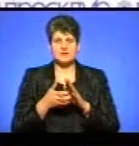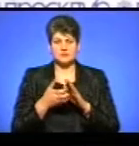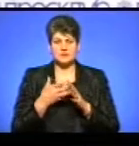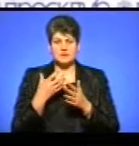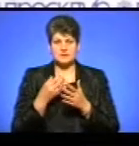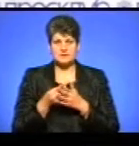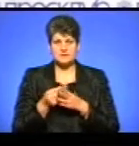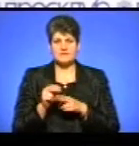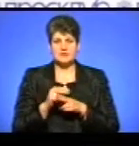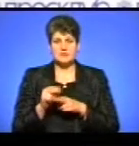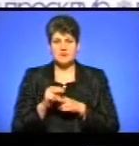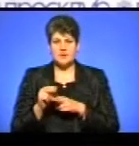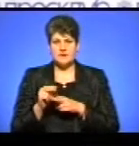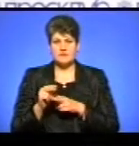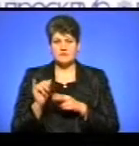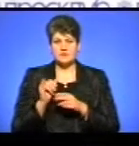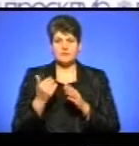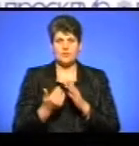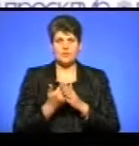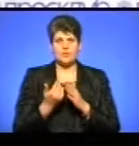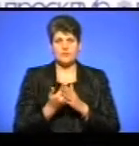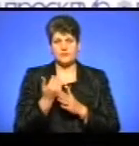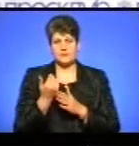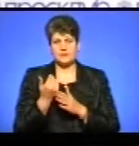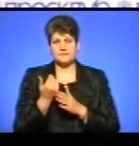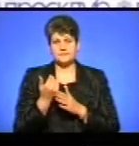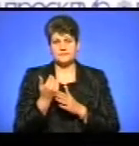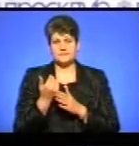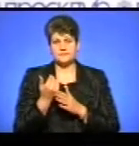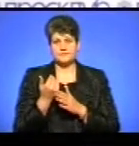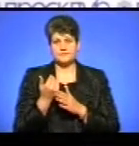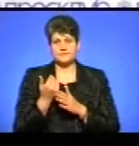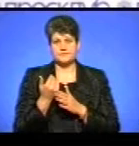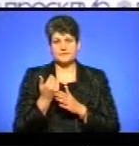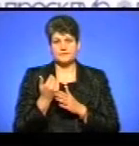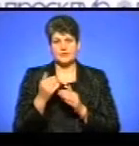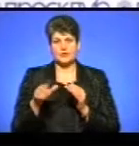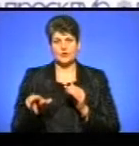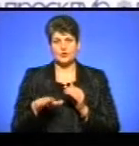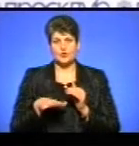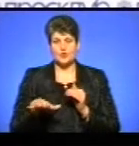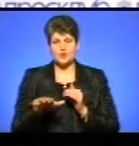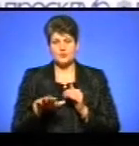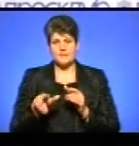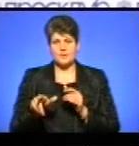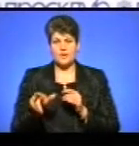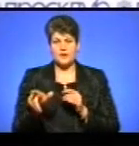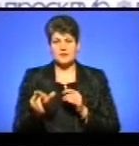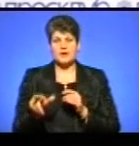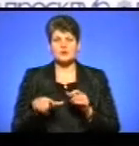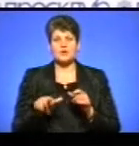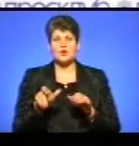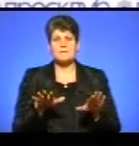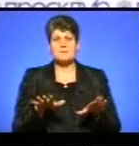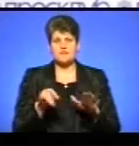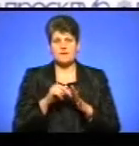виправляв і поновлював по-новому дорожній покриттям. По дорогах місцевого